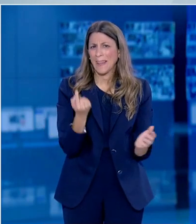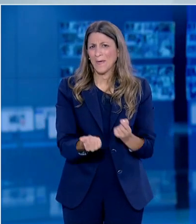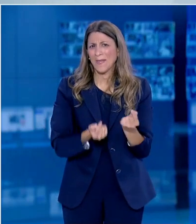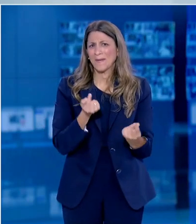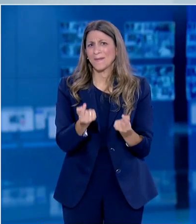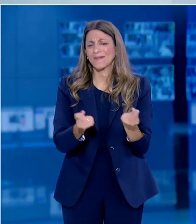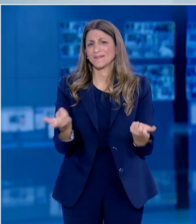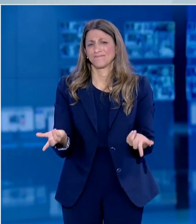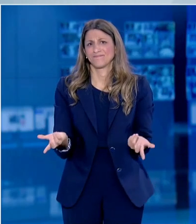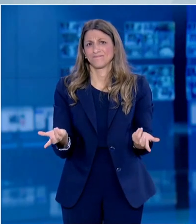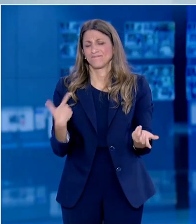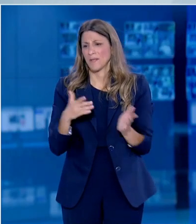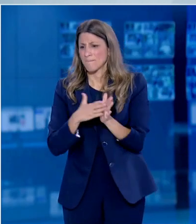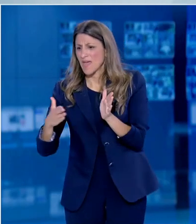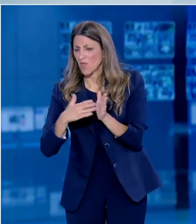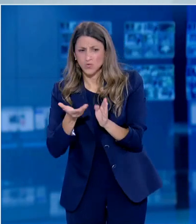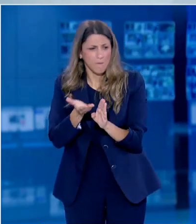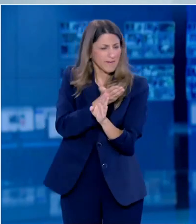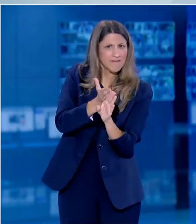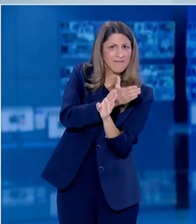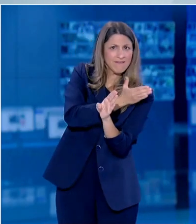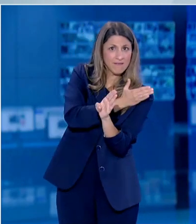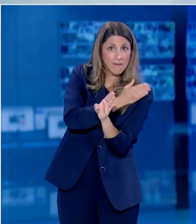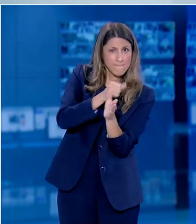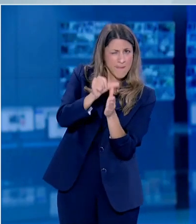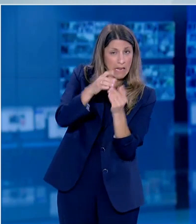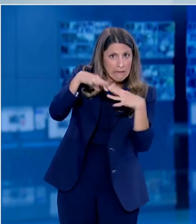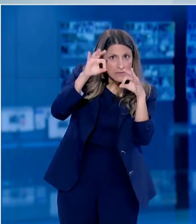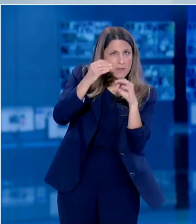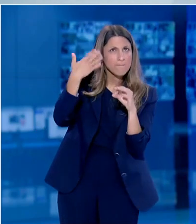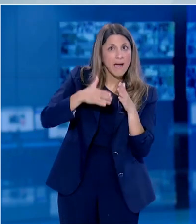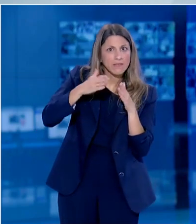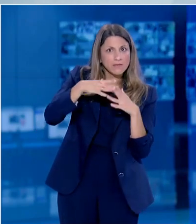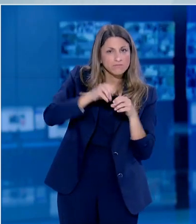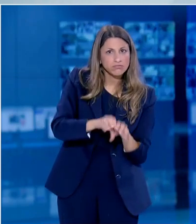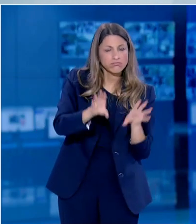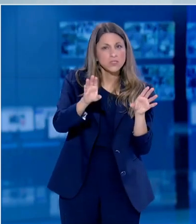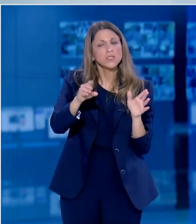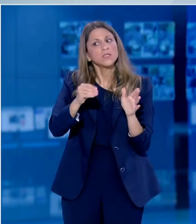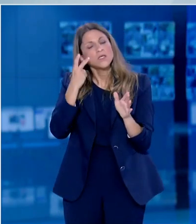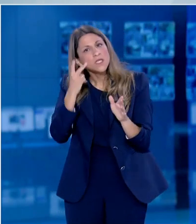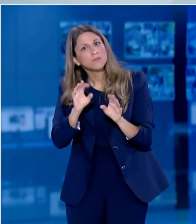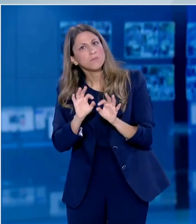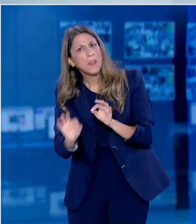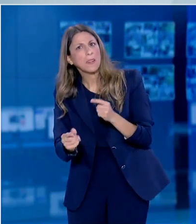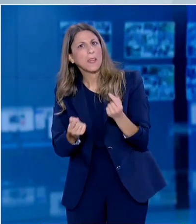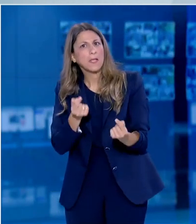αυτή την περίοδο και την προηγούμενη περίοδο όπως τεκμηριώνεται με τα δεδομένα τα σκληρά δεδομένα των θανάτων και των οσυλειών και όπως